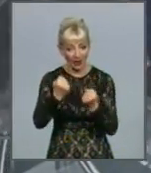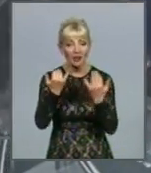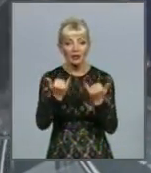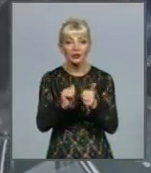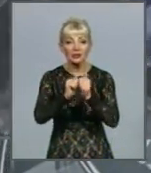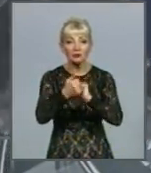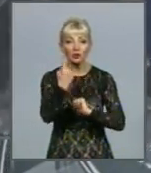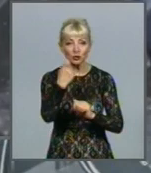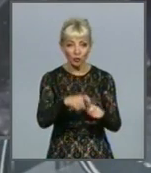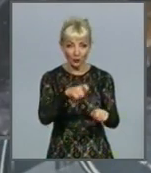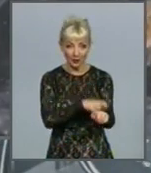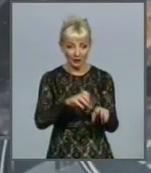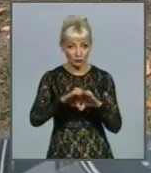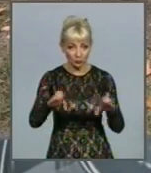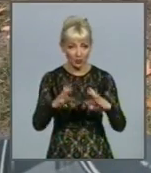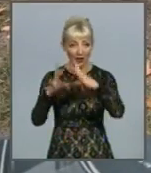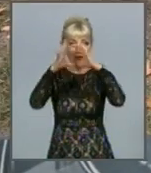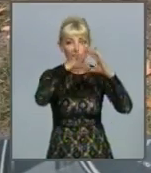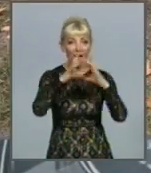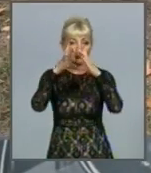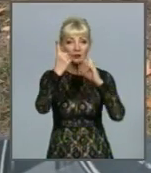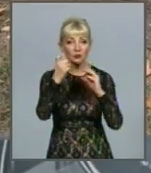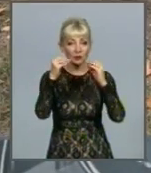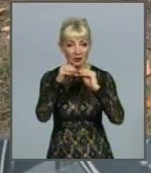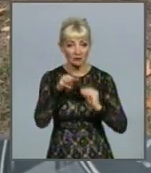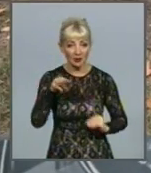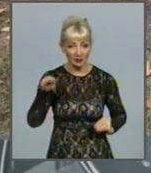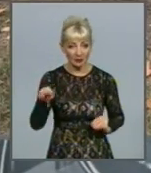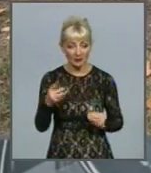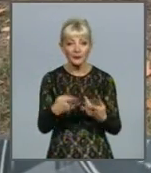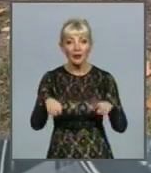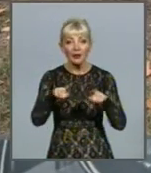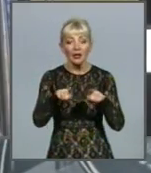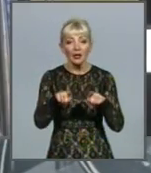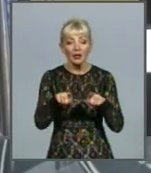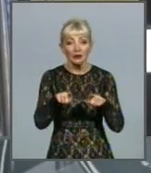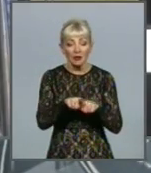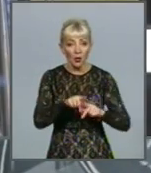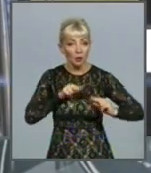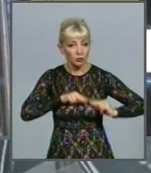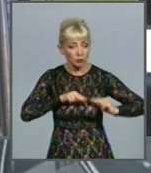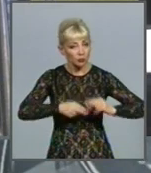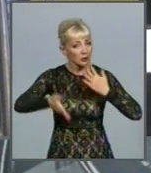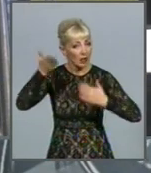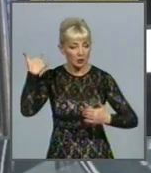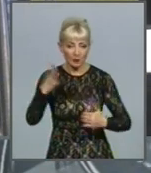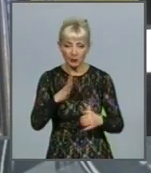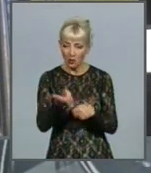замінюється 100 метрів труби діаметром 110 міліметрів. На такий об'єм раніше требовалось дуже багато. Це